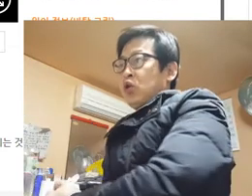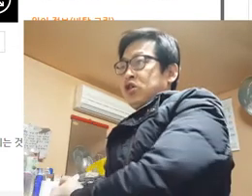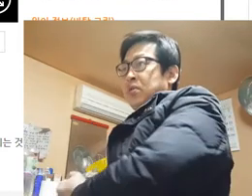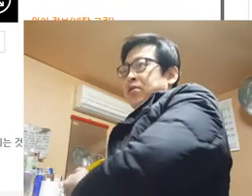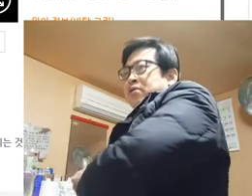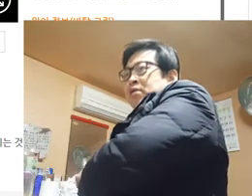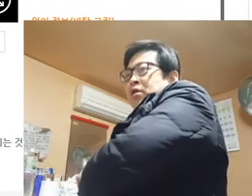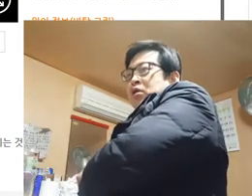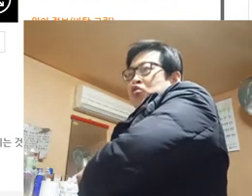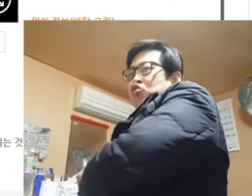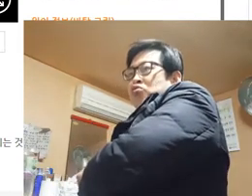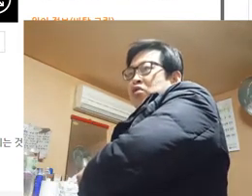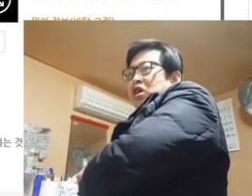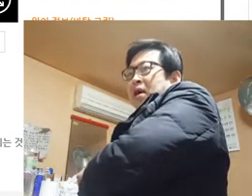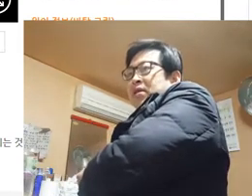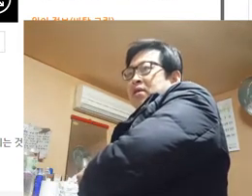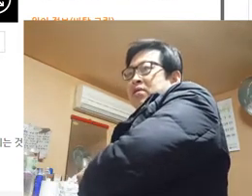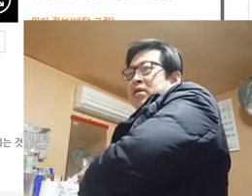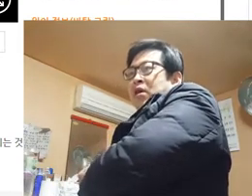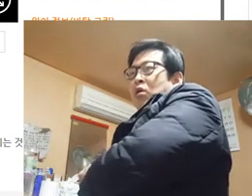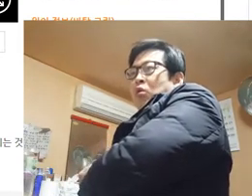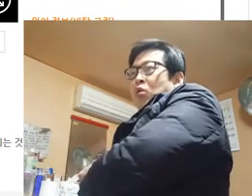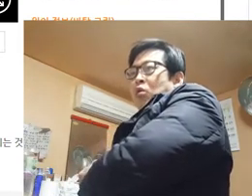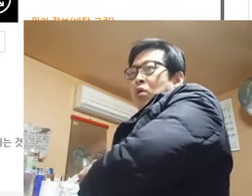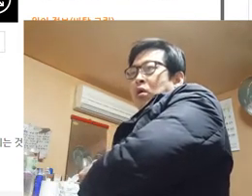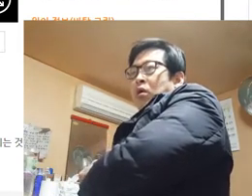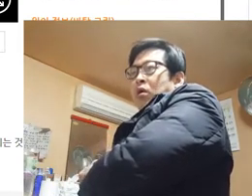뒤로 젖히면서 두 주먹의 바닥을